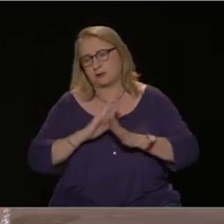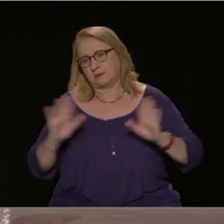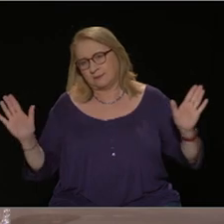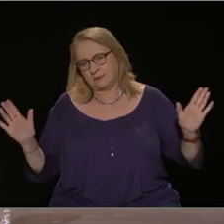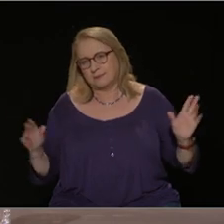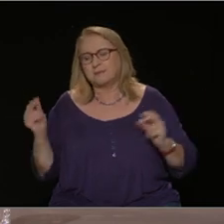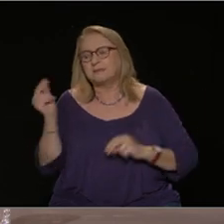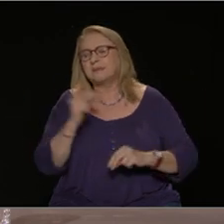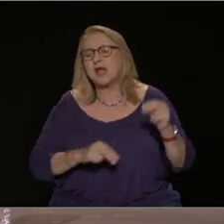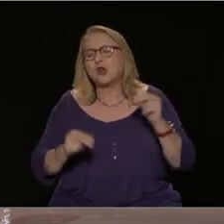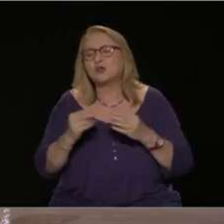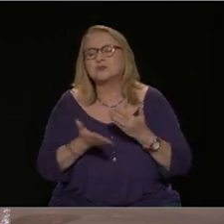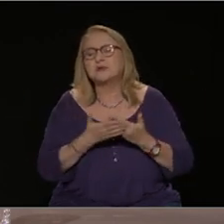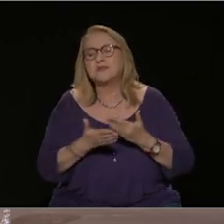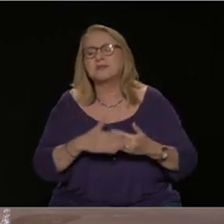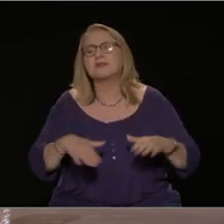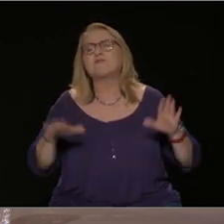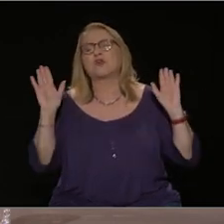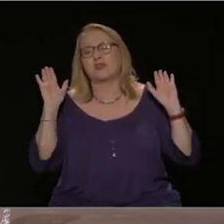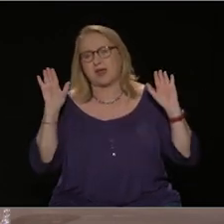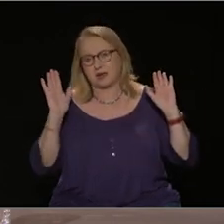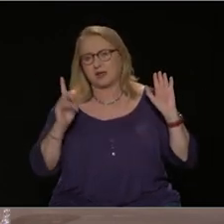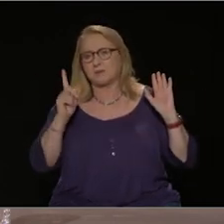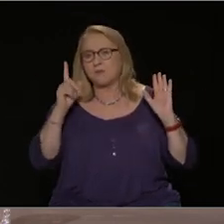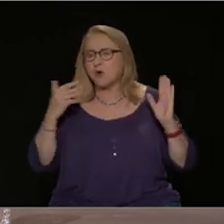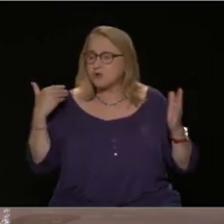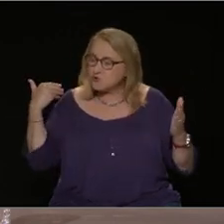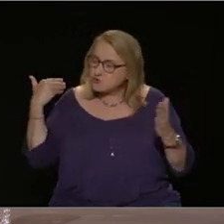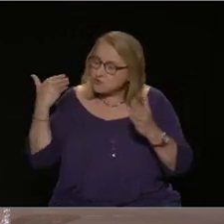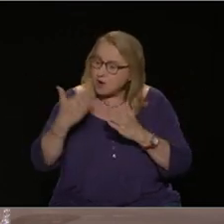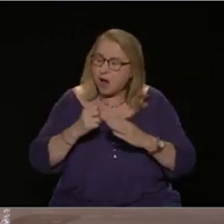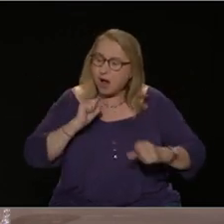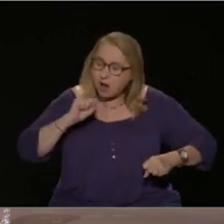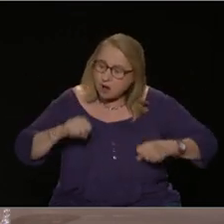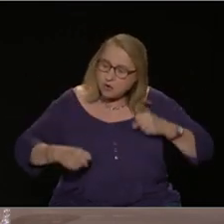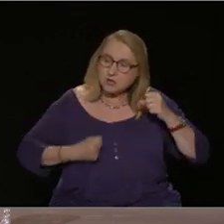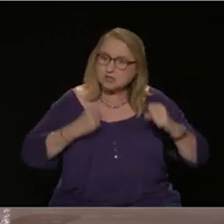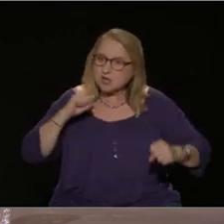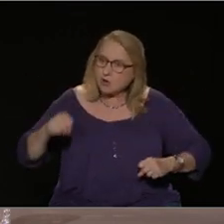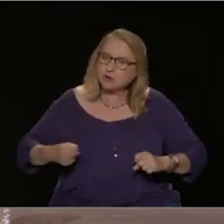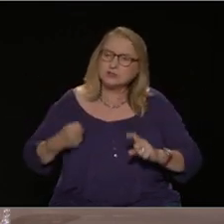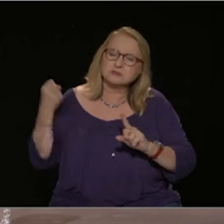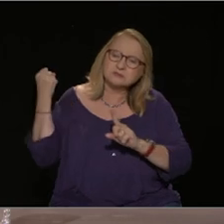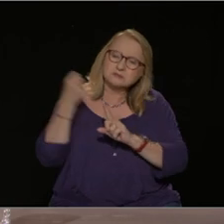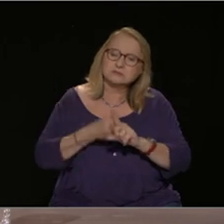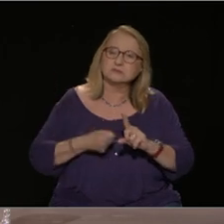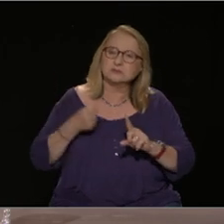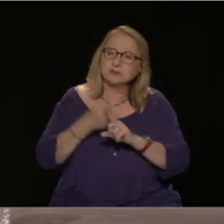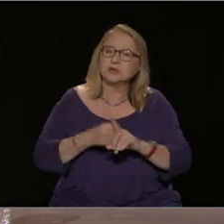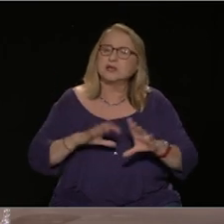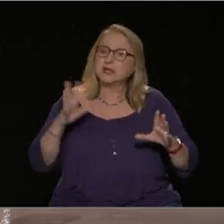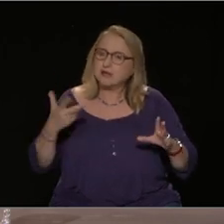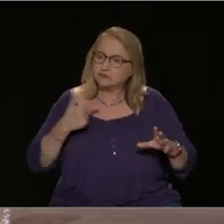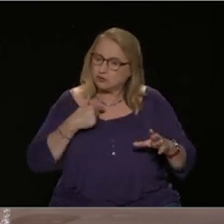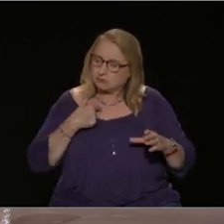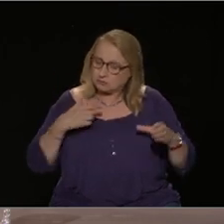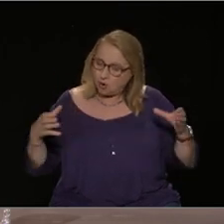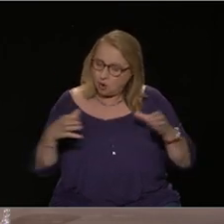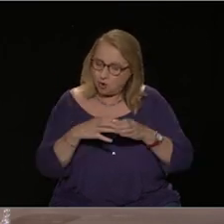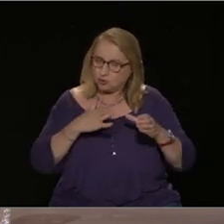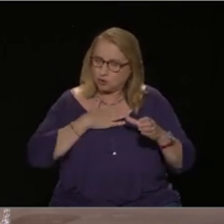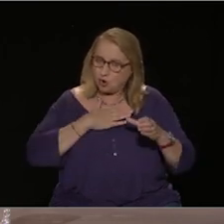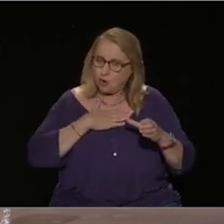μέσα στους αγώνες και εδώ δηλαδή η συμμετοχή της όκδες στις εκλογές έχει και αυτό το περιεχόμενο,